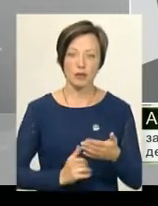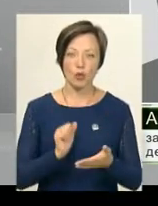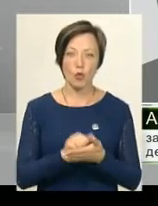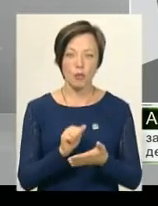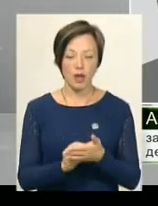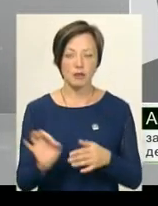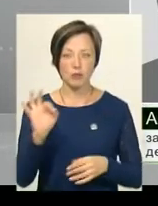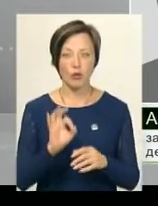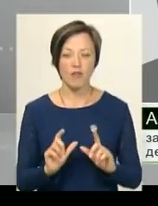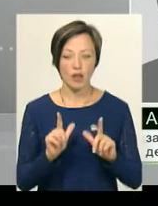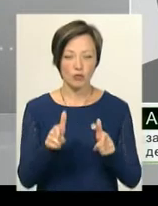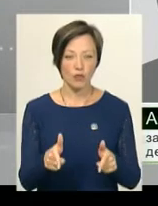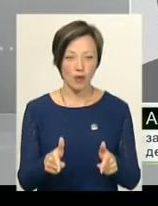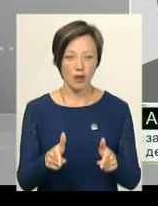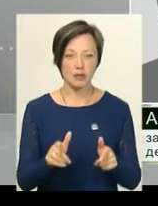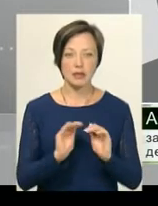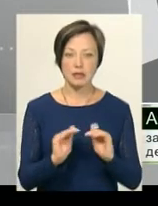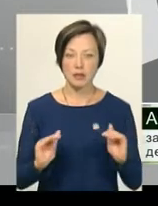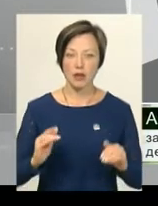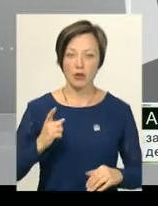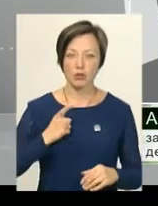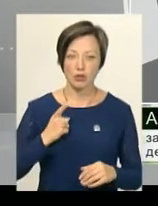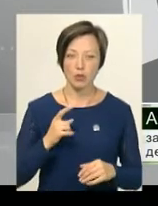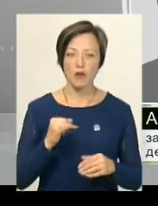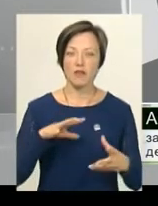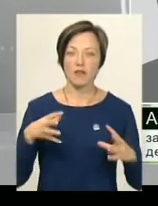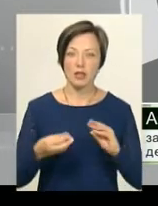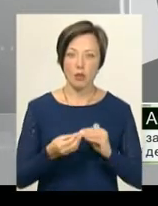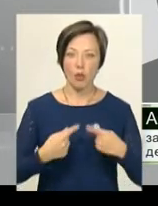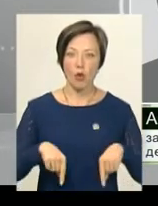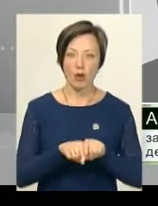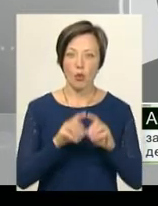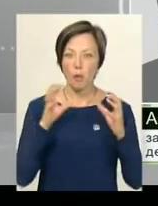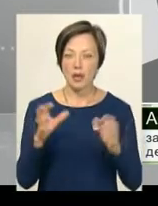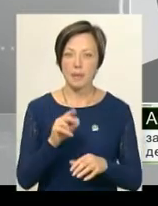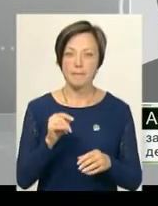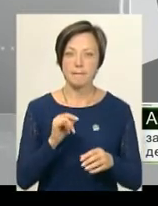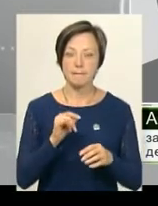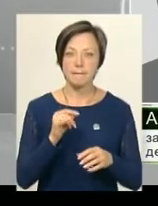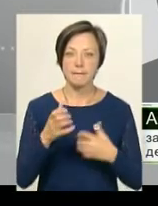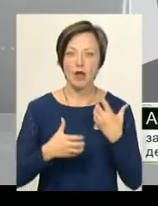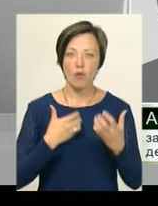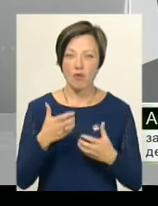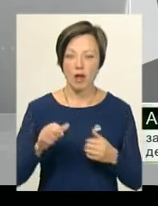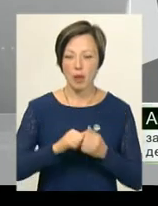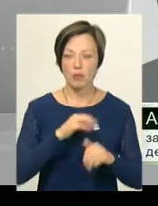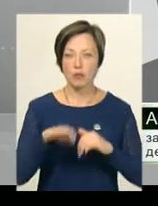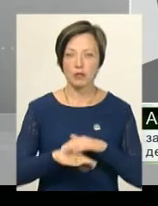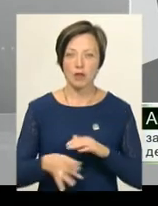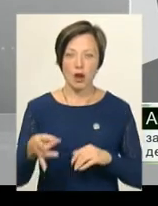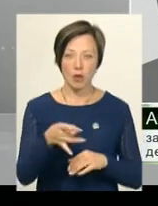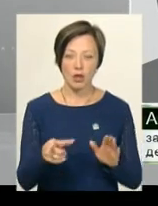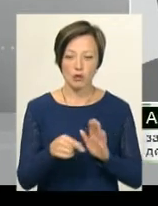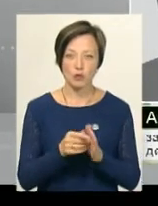щодо влаштування дітей. Очікуємо висновки органу опіки і піклування Кам'янець-Подільського району разом зі службою у справах